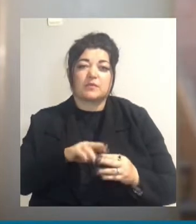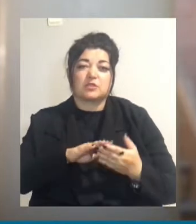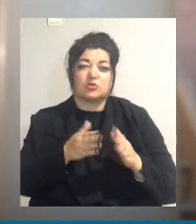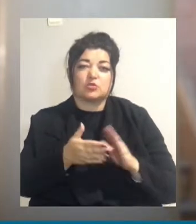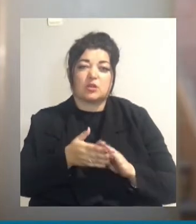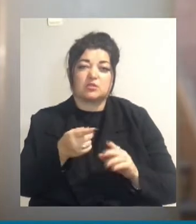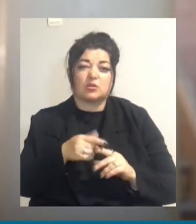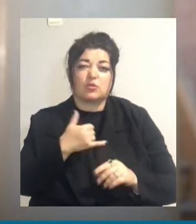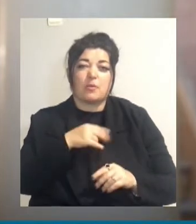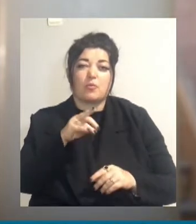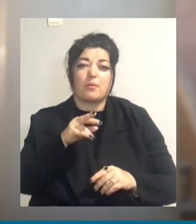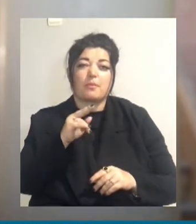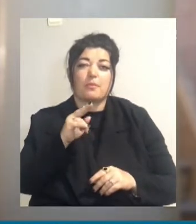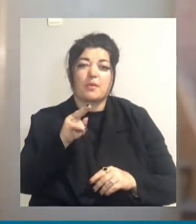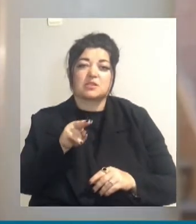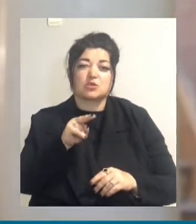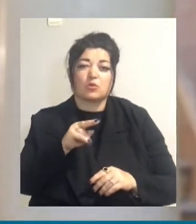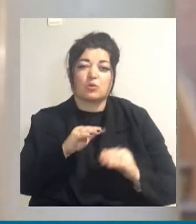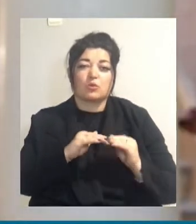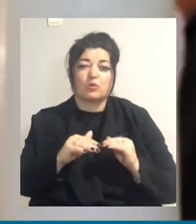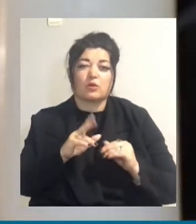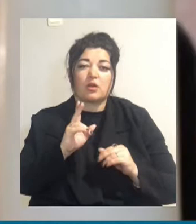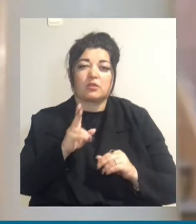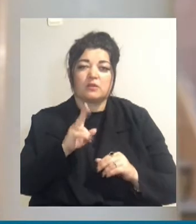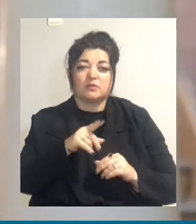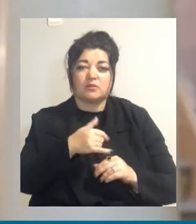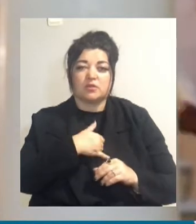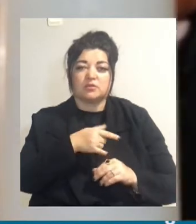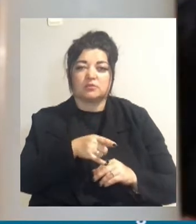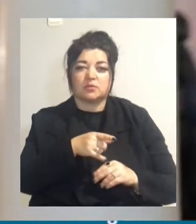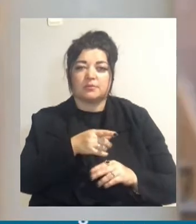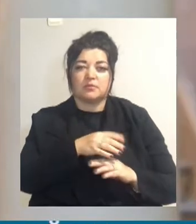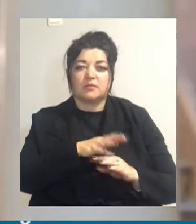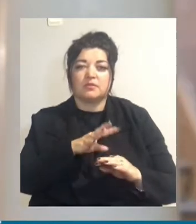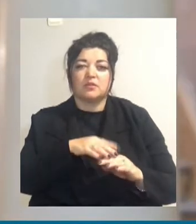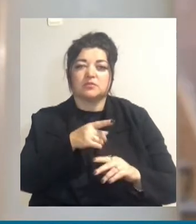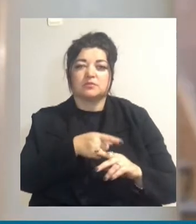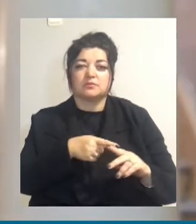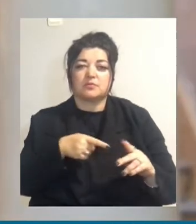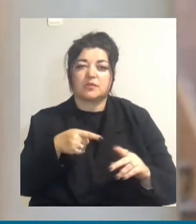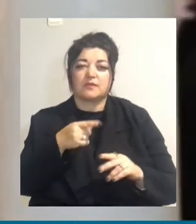Котовського, там 19 порівів в Суворовському районі.